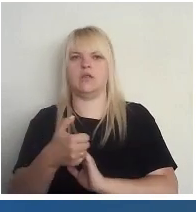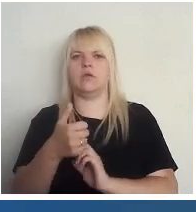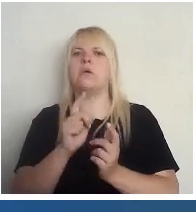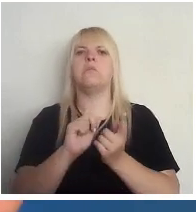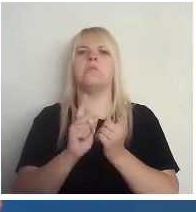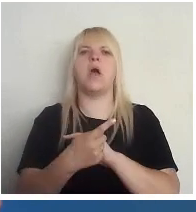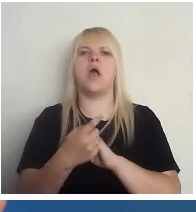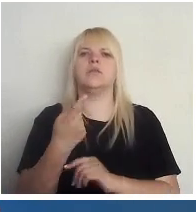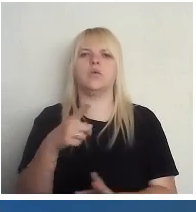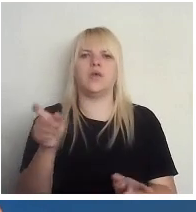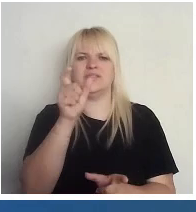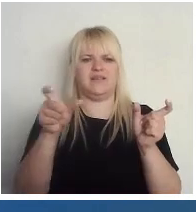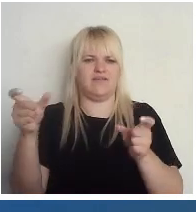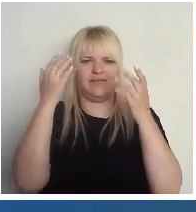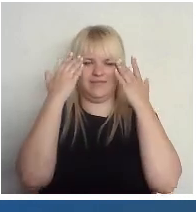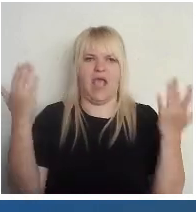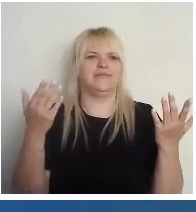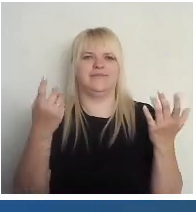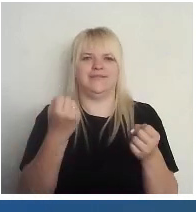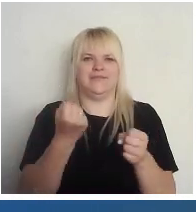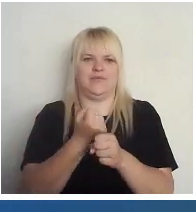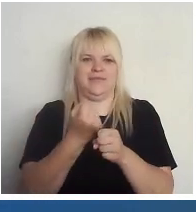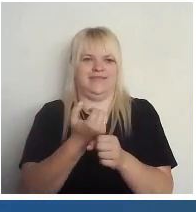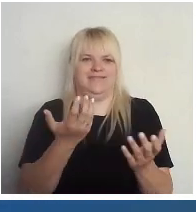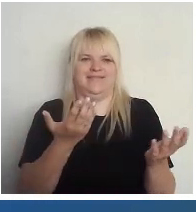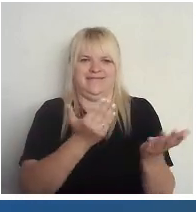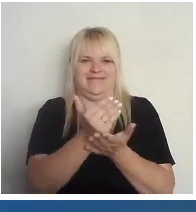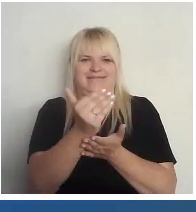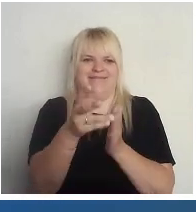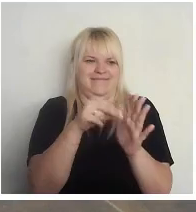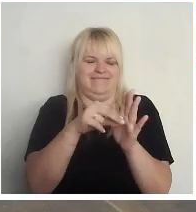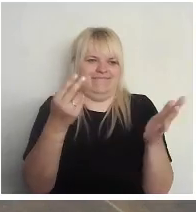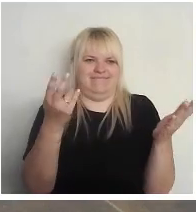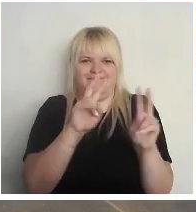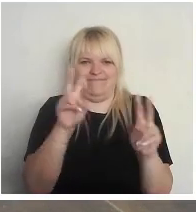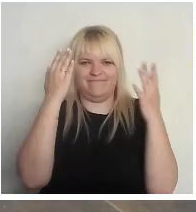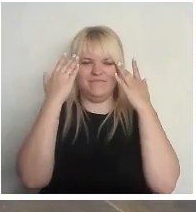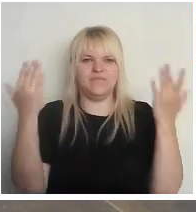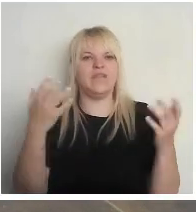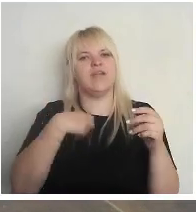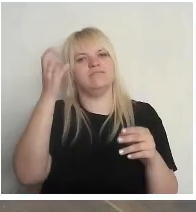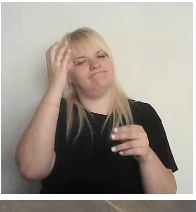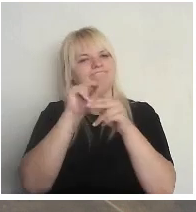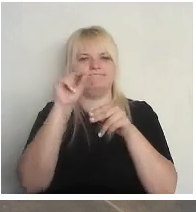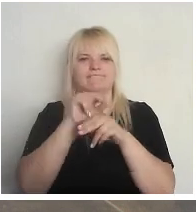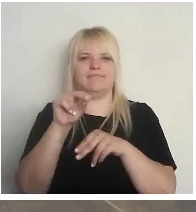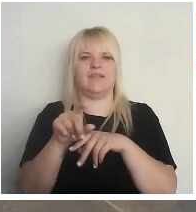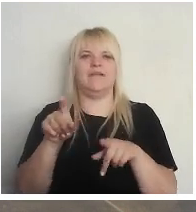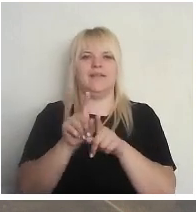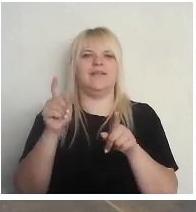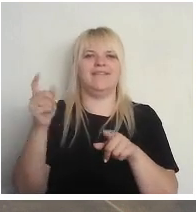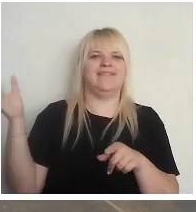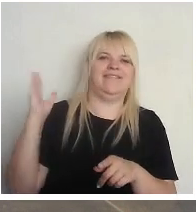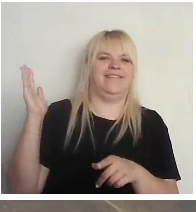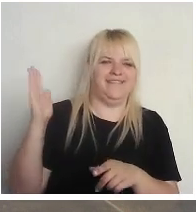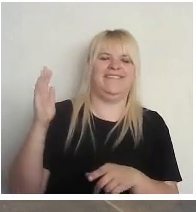ja cilvēki nezinās, ko ar to iesāk. Jā, tas īsāk. Man jau dekorācijas... Nē, nē, nē.